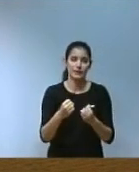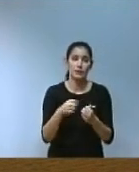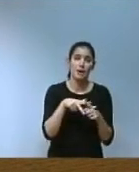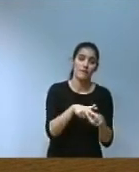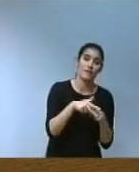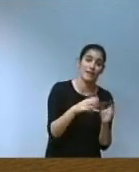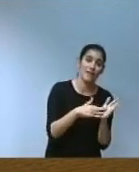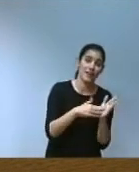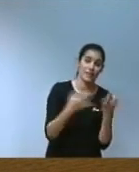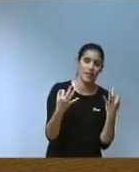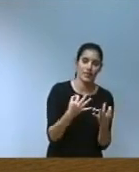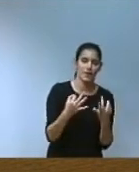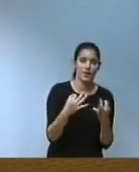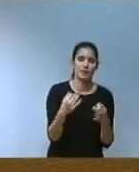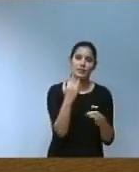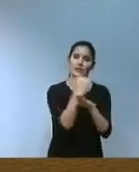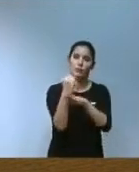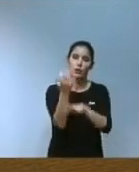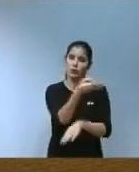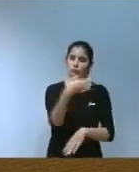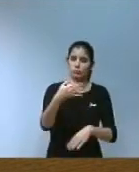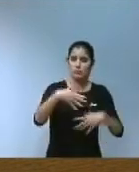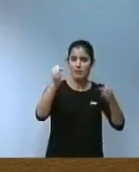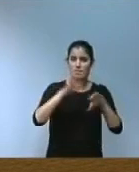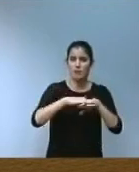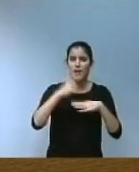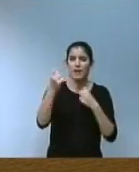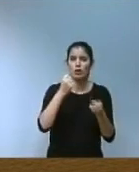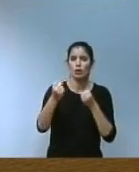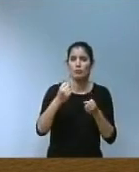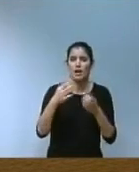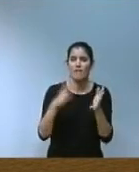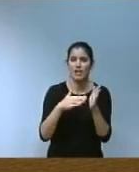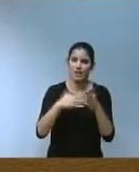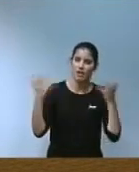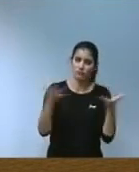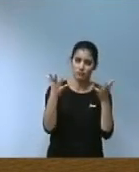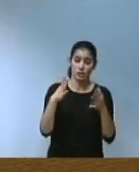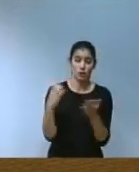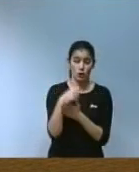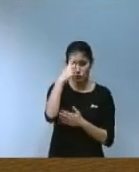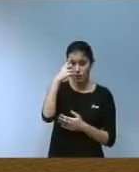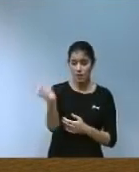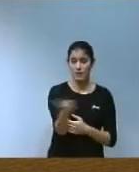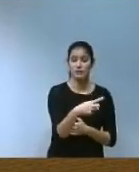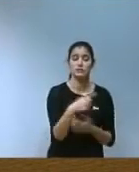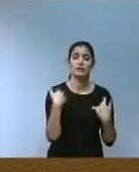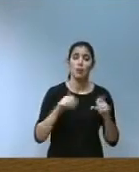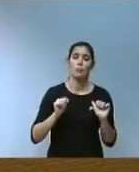com de Fira València les institucions eficients i adequades per a impulsar l'economia valenciana com tots vostès saben van